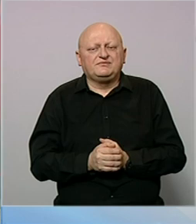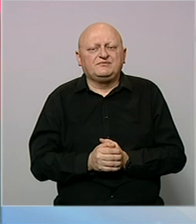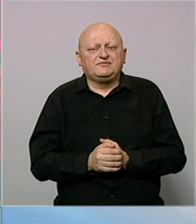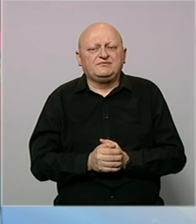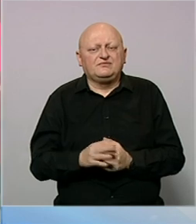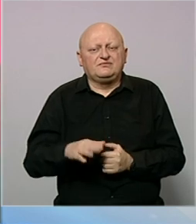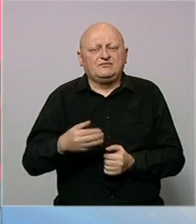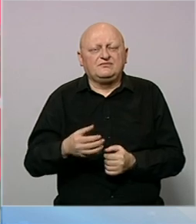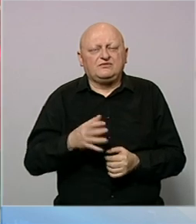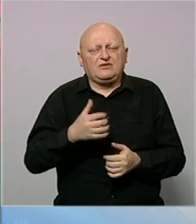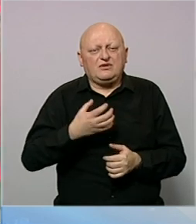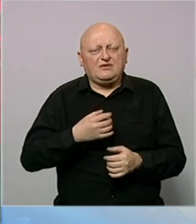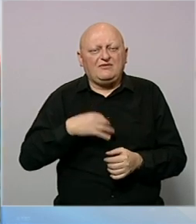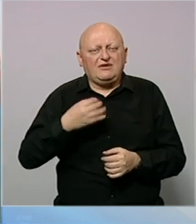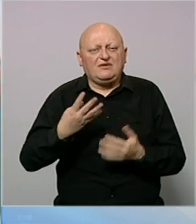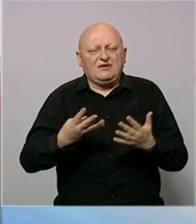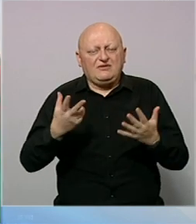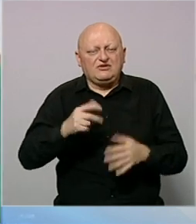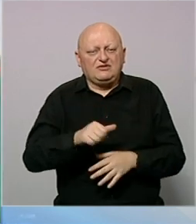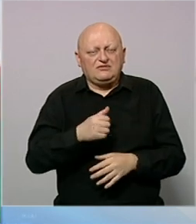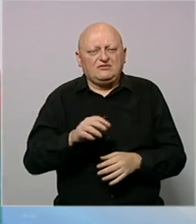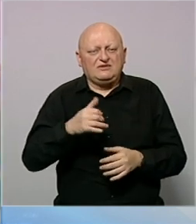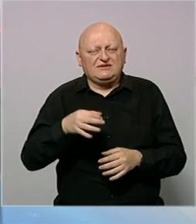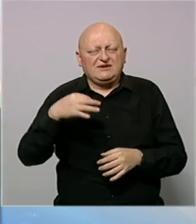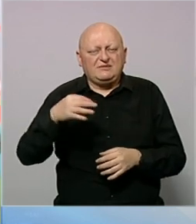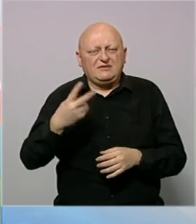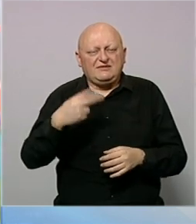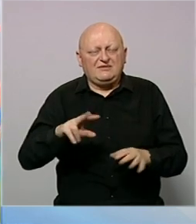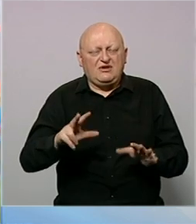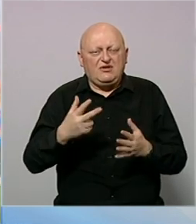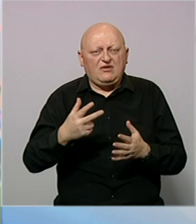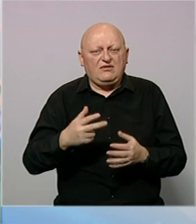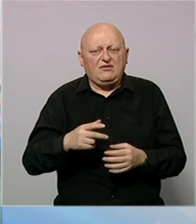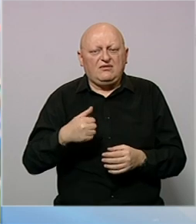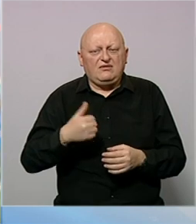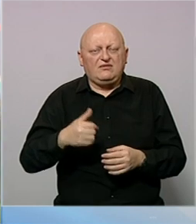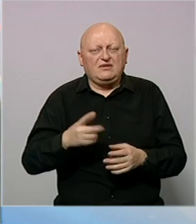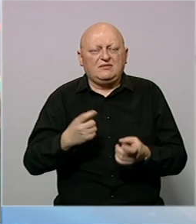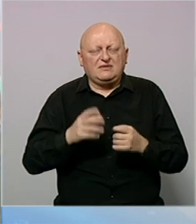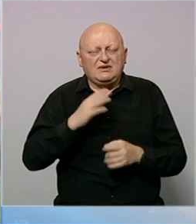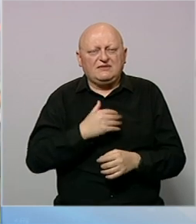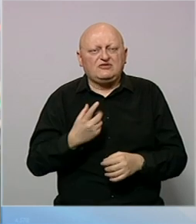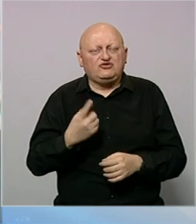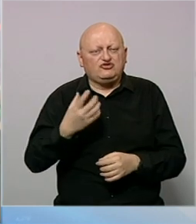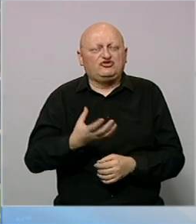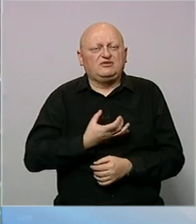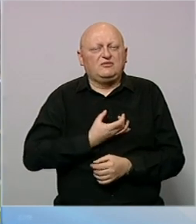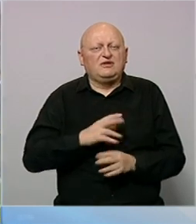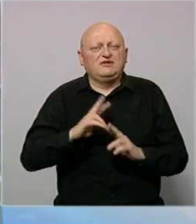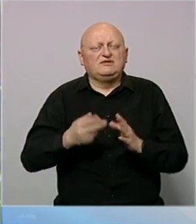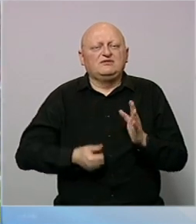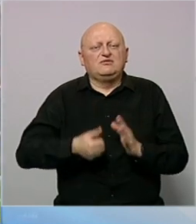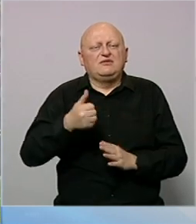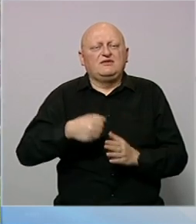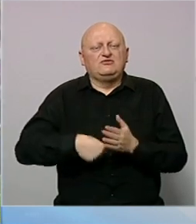Nakon bronze u Francuskoj 1998. godine, srebra u Rusiji 2018. reprezentacija Hrvatske stigla je do još jedne medalje na svjetskom